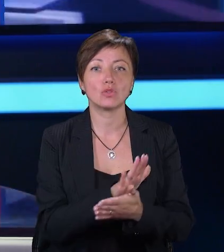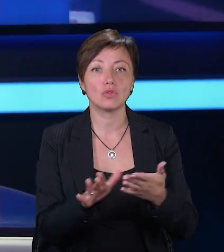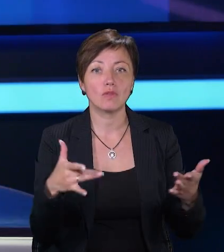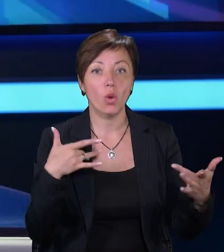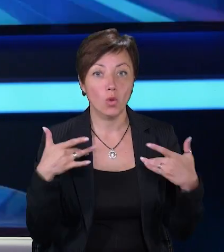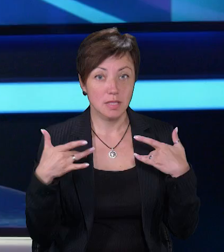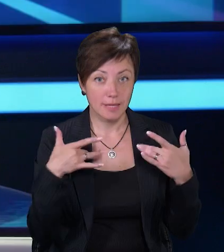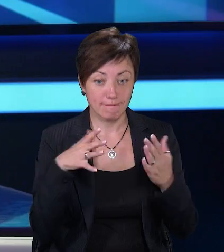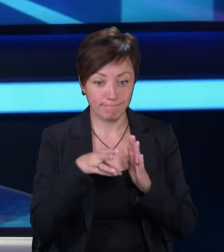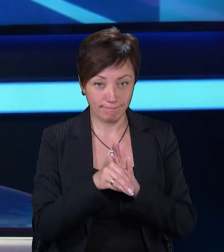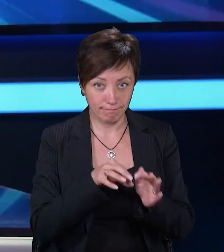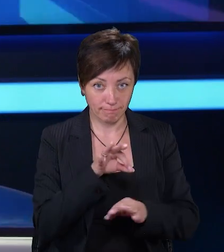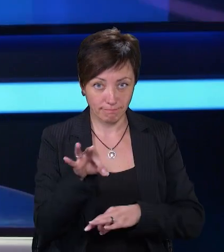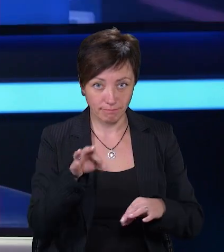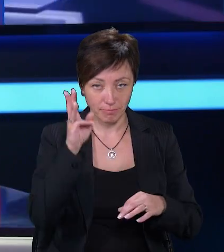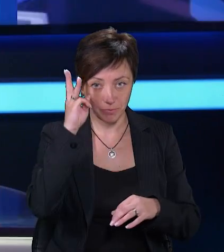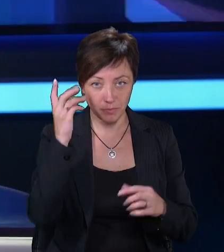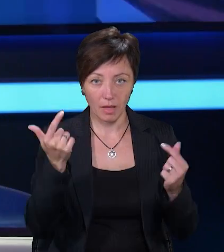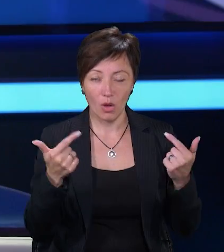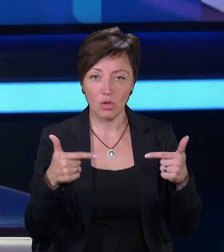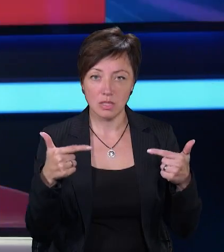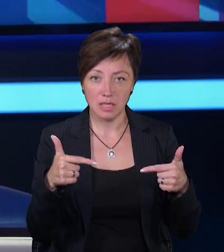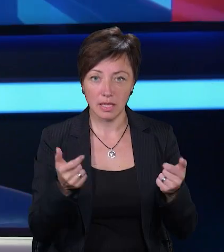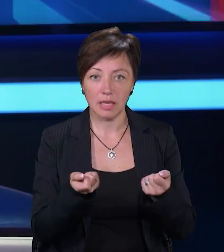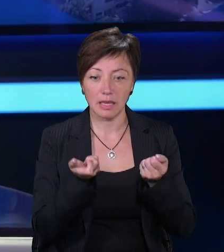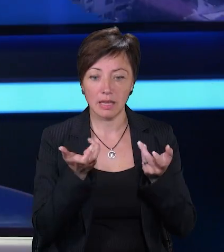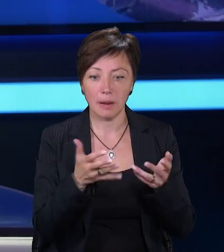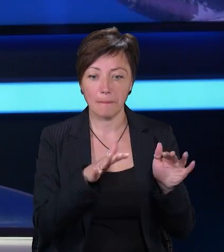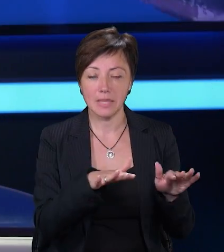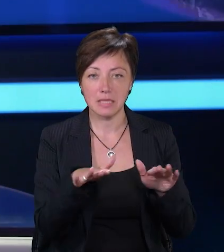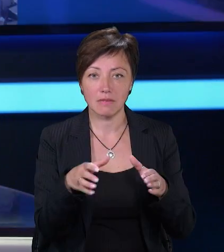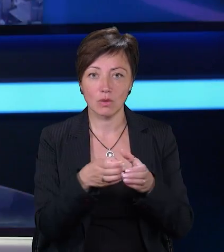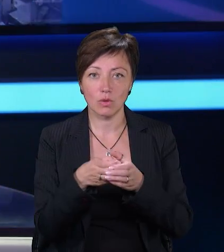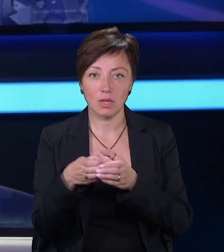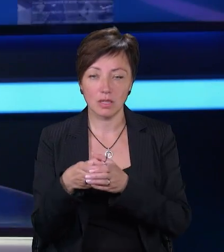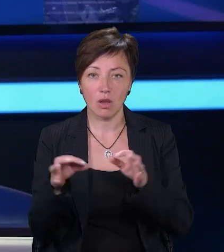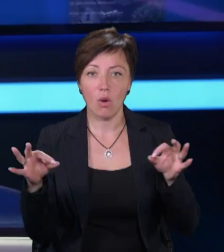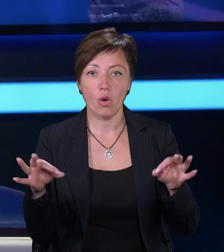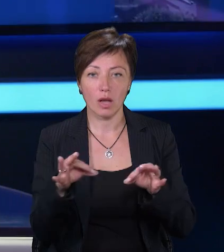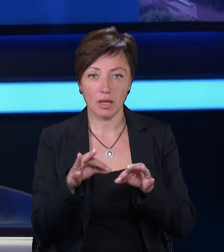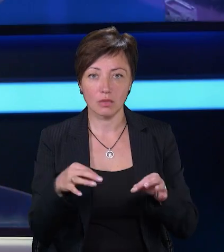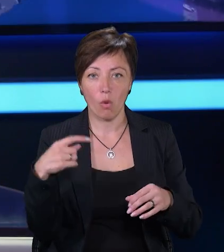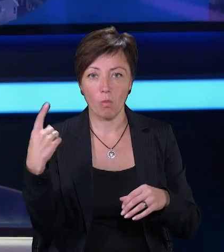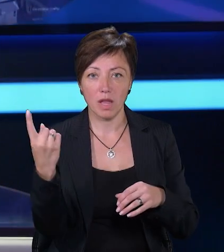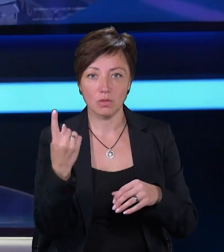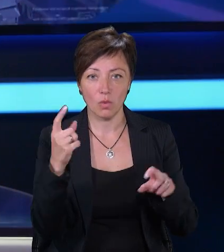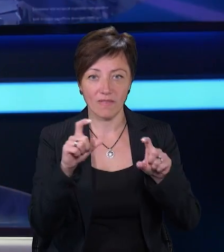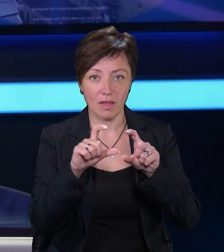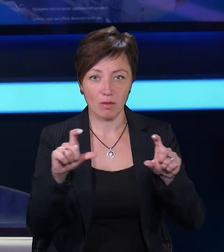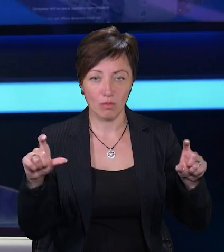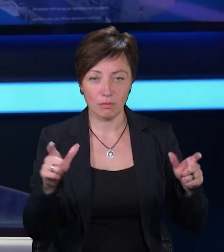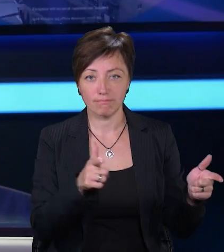У рамках проєкту для хмельничан та гостей міста кілька місцевих гуртів та камерний оркестр обласної філармонії